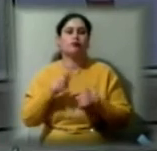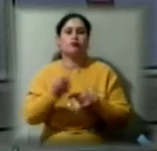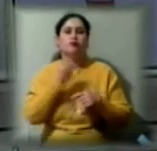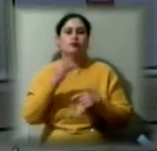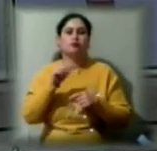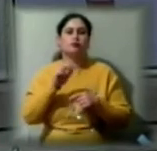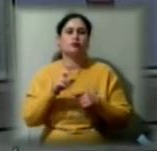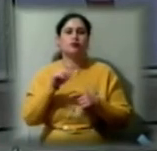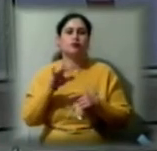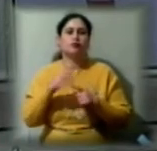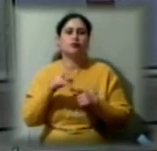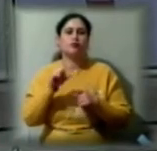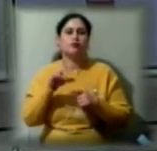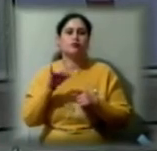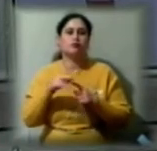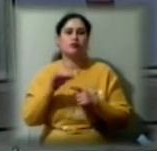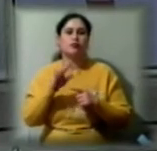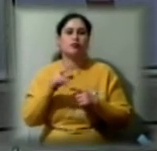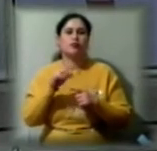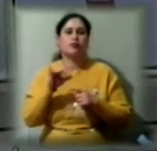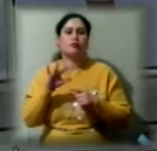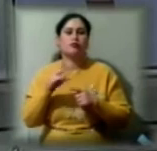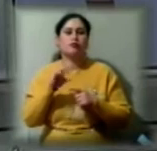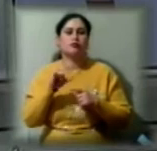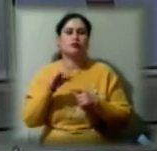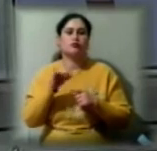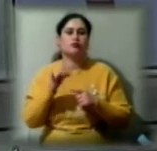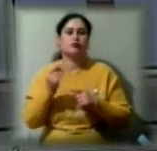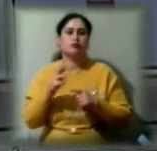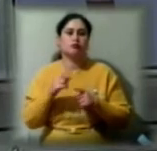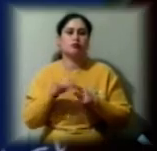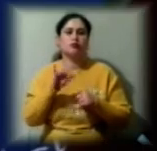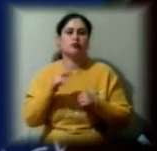наслідків медико-біологічної надзвичайної ситуації Юрій Ромаскевич.